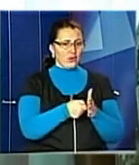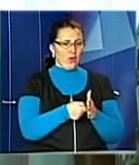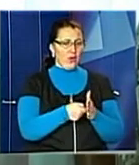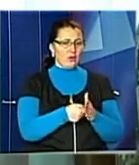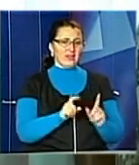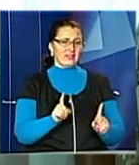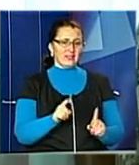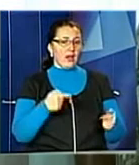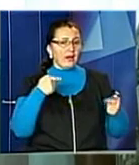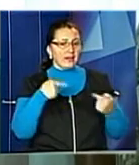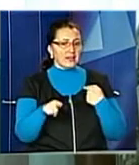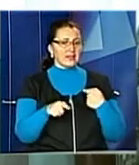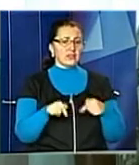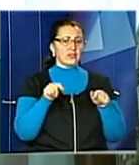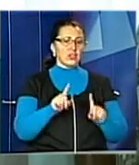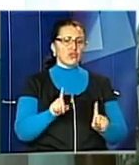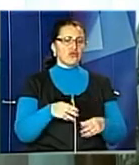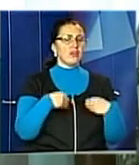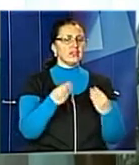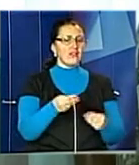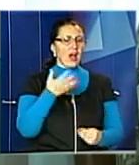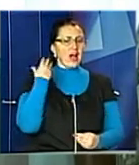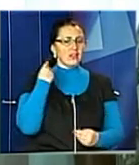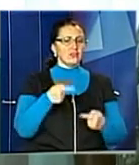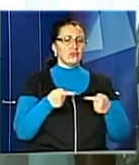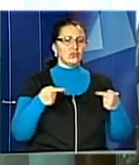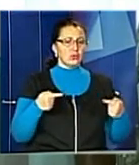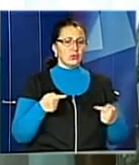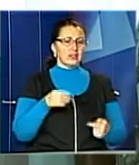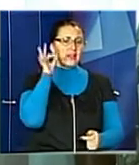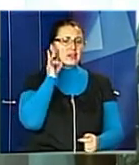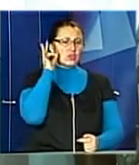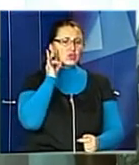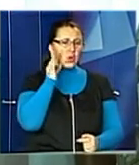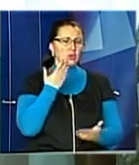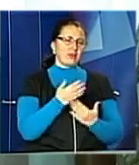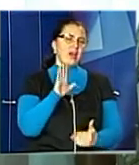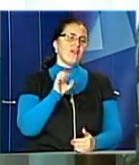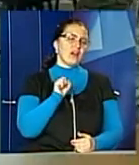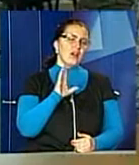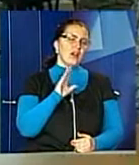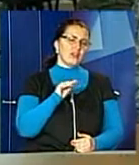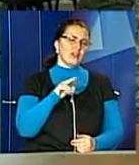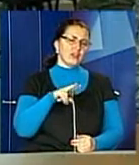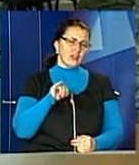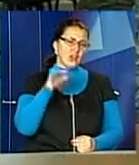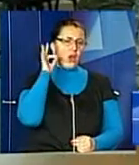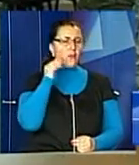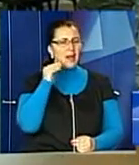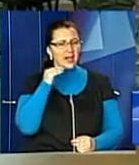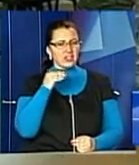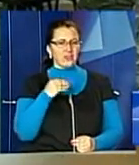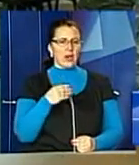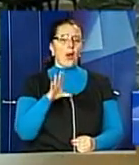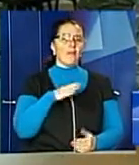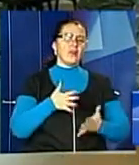найбільшою різницею, яка була, це те, що давали фрукти і давали солодощі, типу, там, бафлі, печиво. Було трошки більше різноманіття